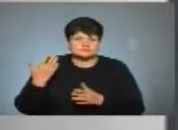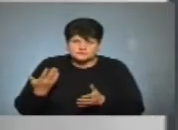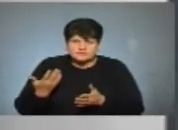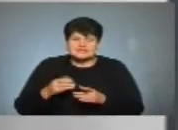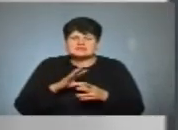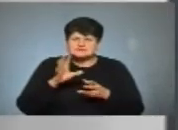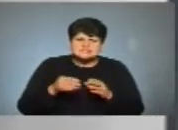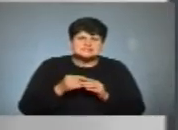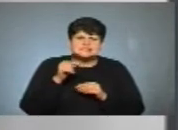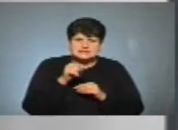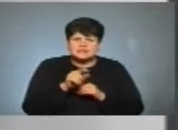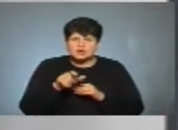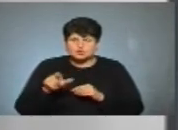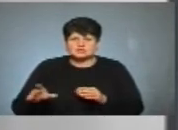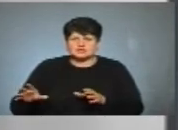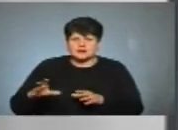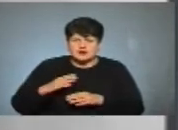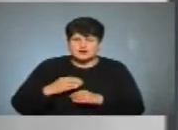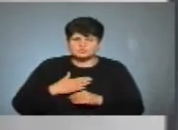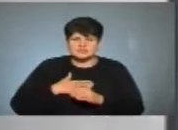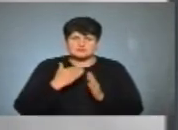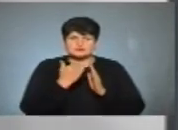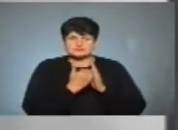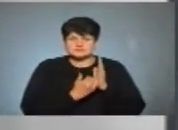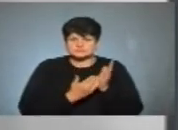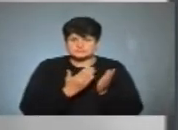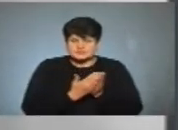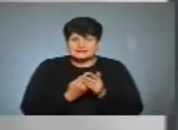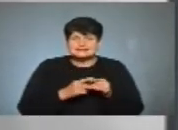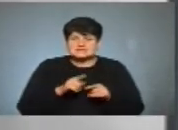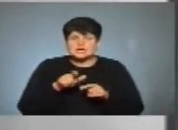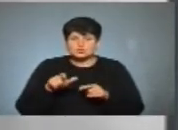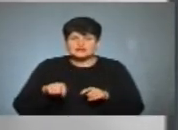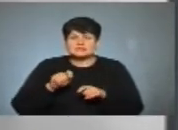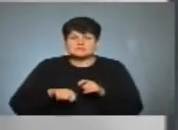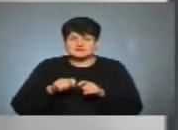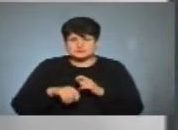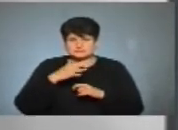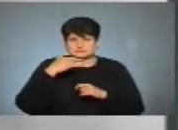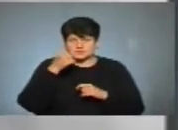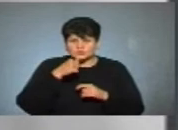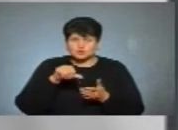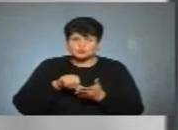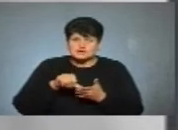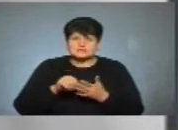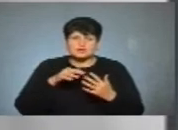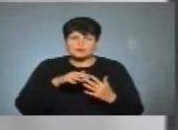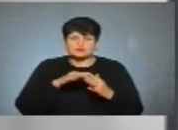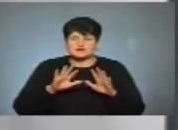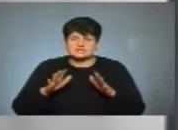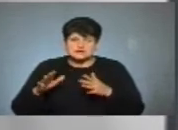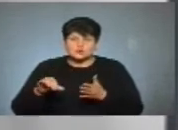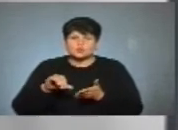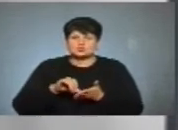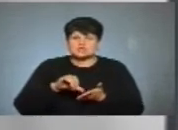І всі ті люди, які разом з нами у списках йдуть, це люди, які перевірені роками, це люди, які є учасниками бойових дій, це є